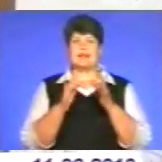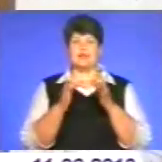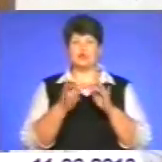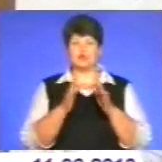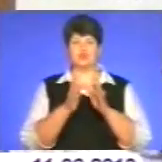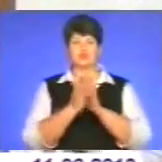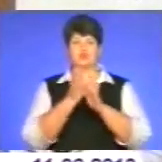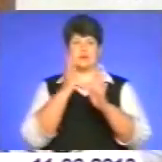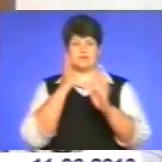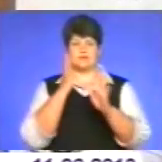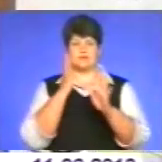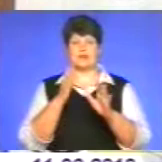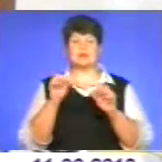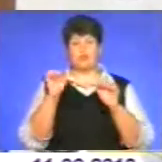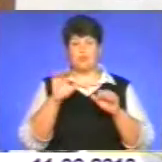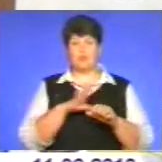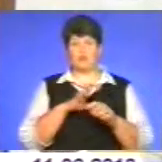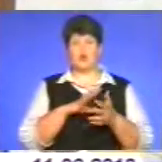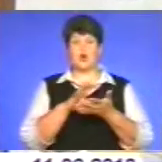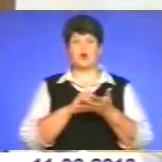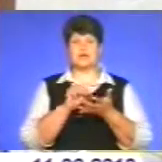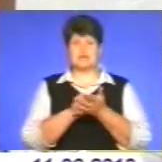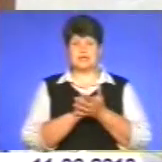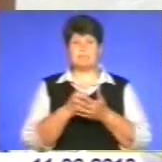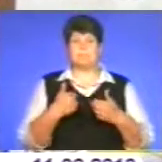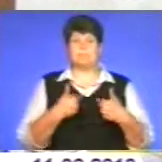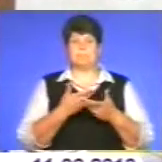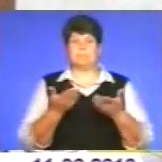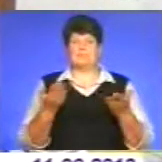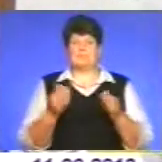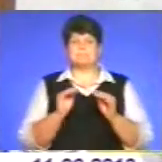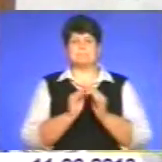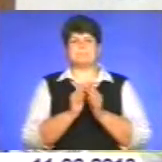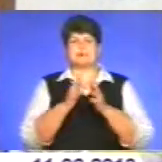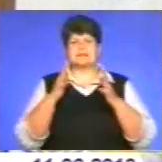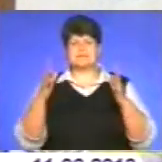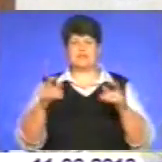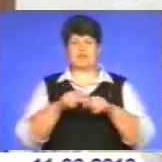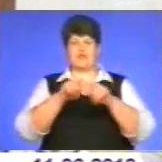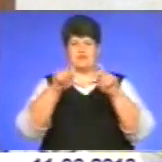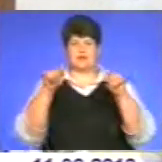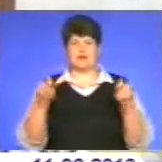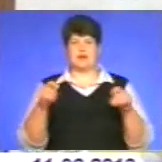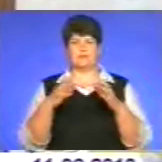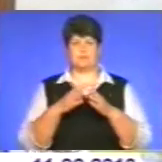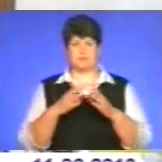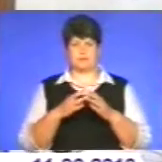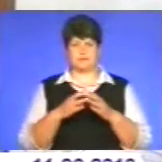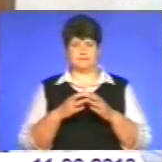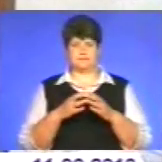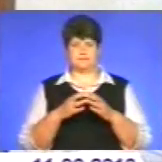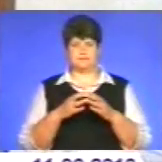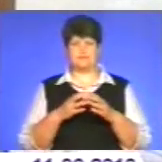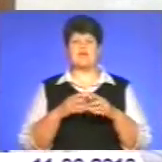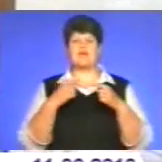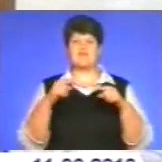можливості, де були орендарі в дошкільних закладах, ми максимально відкриваємо групи в